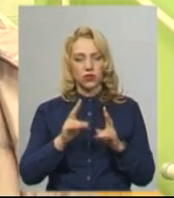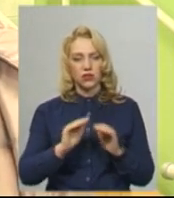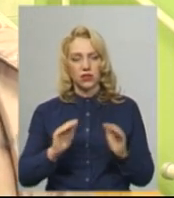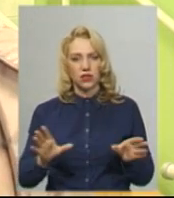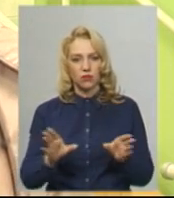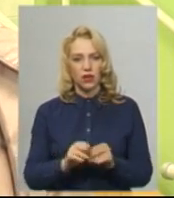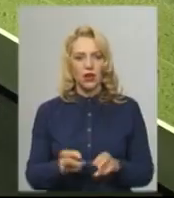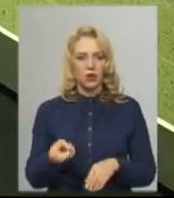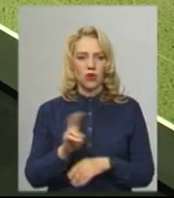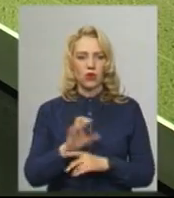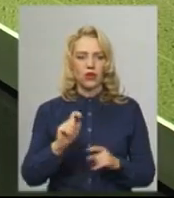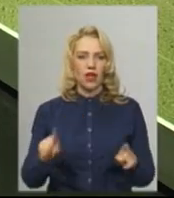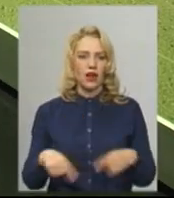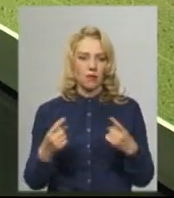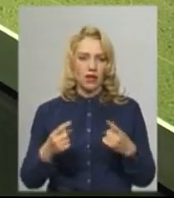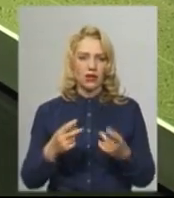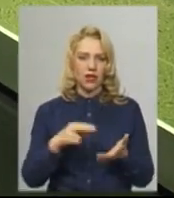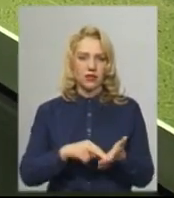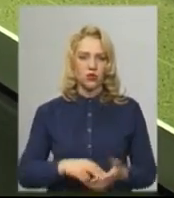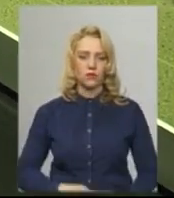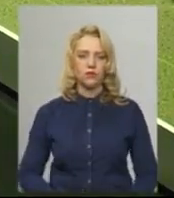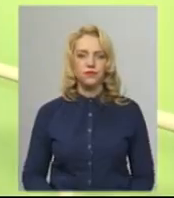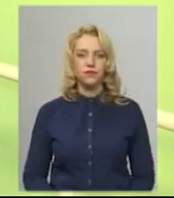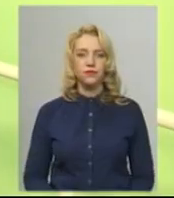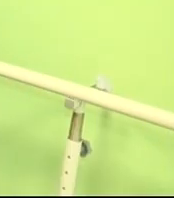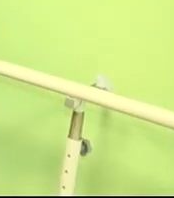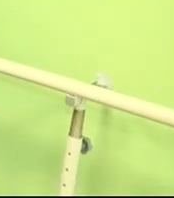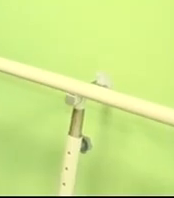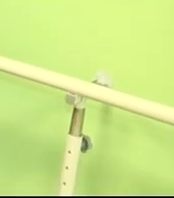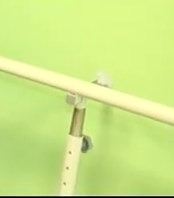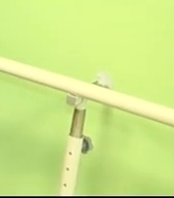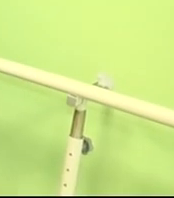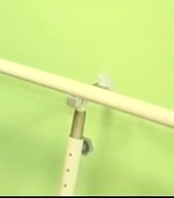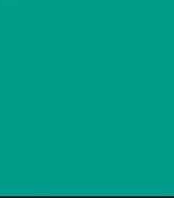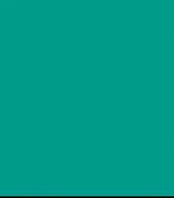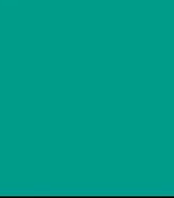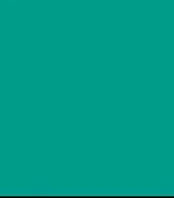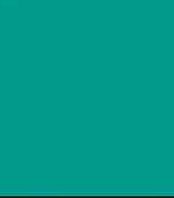приходять на реабілітацію. Тетяна Ворожцова, Дем'ян Цегольник. Новини на Суспільному. Хмельницький.